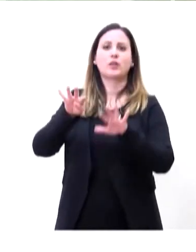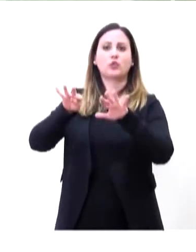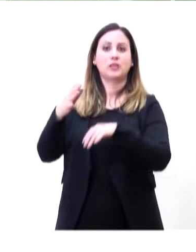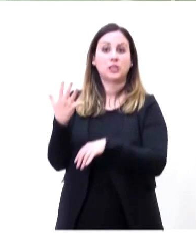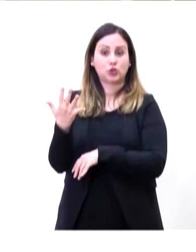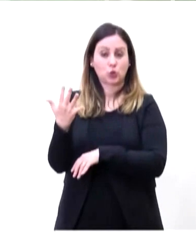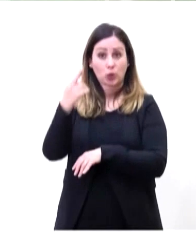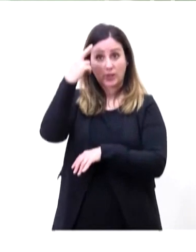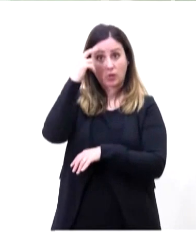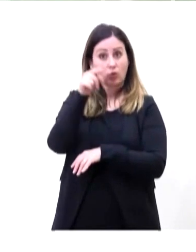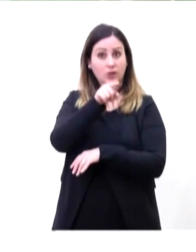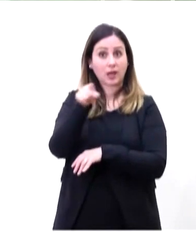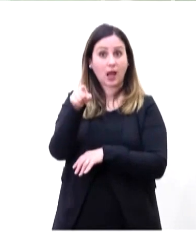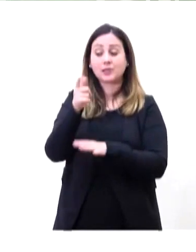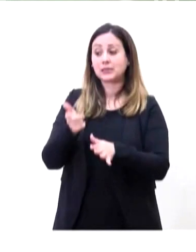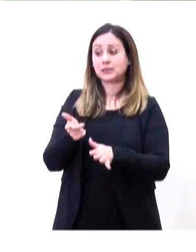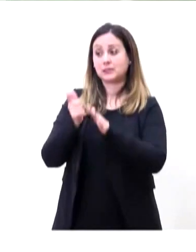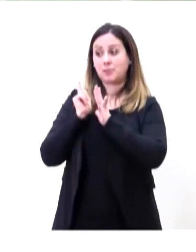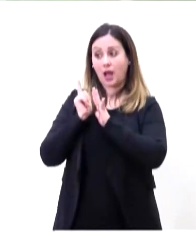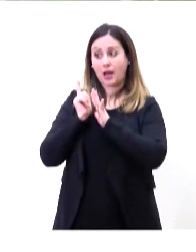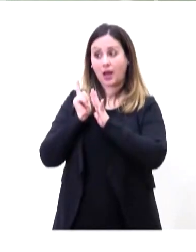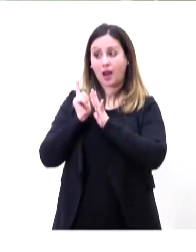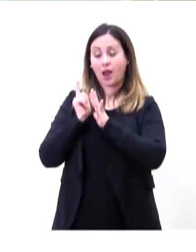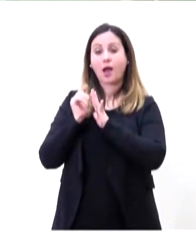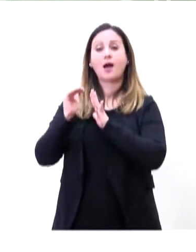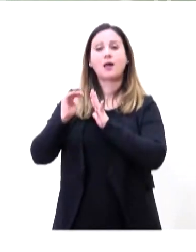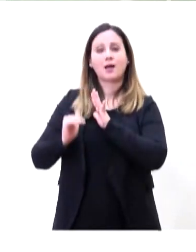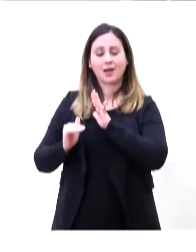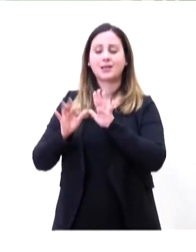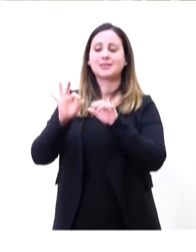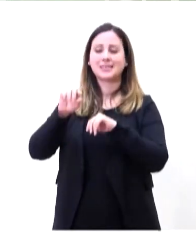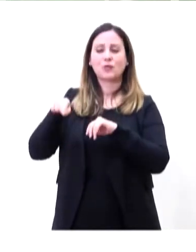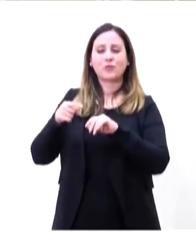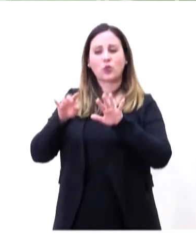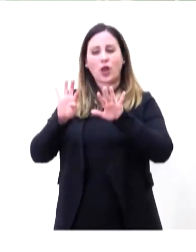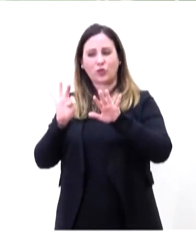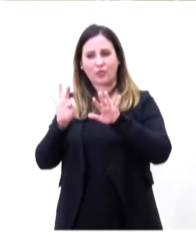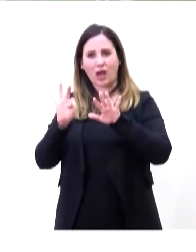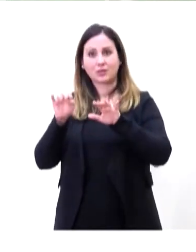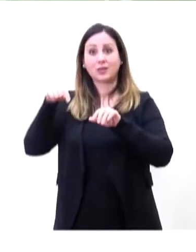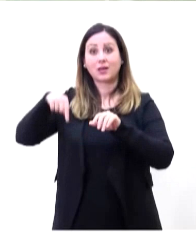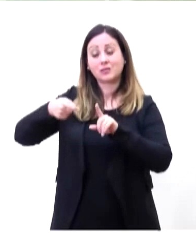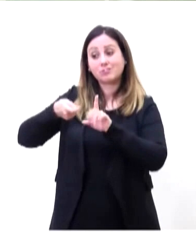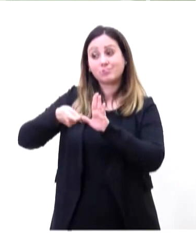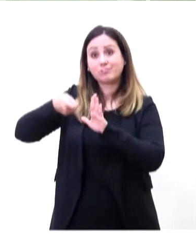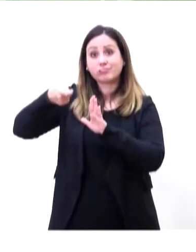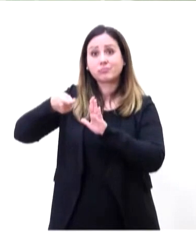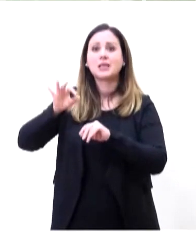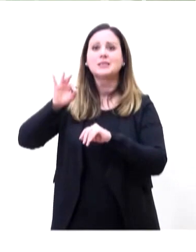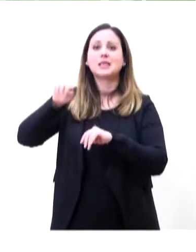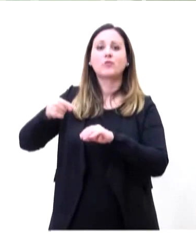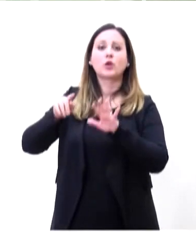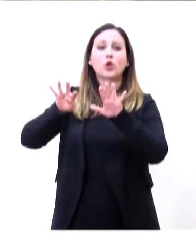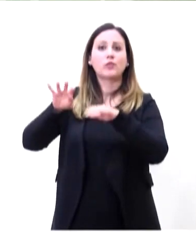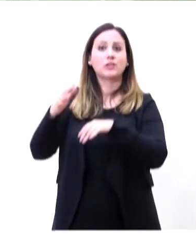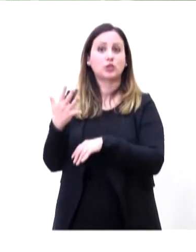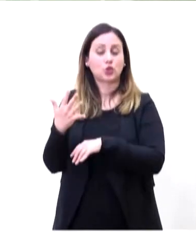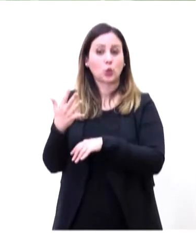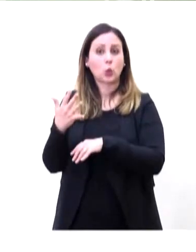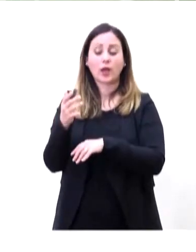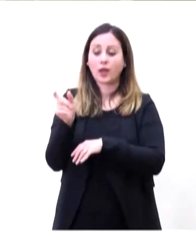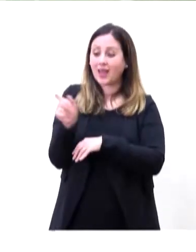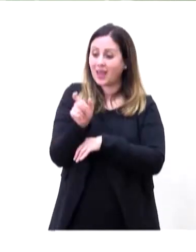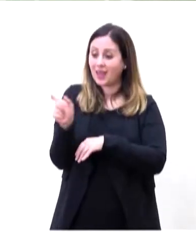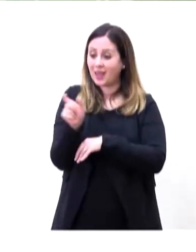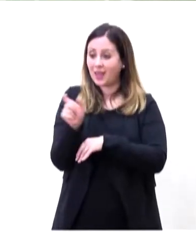ricordate, la scorsa settimana era meno di 0,90, oggi siamo saliti a 0,95, e l'intervallo di confidenza più